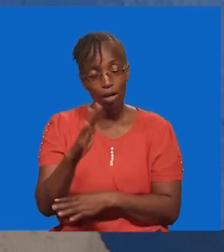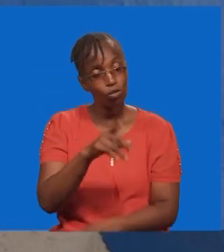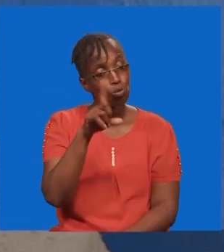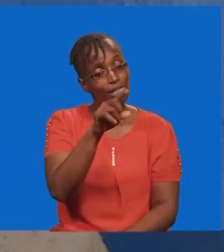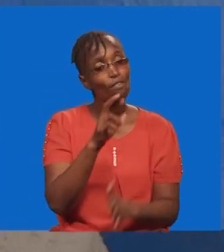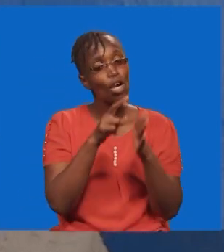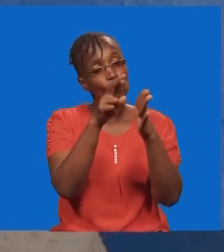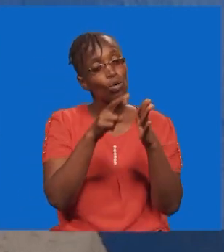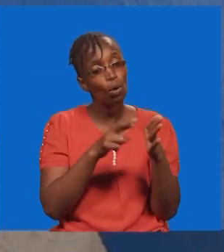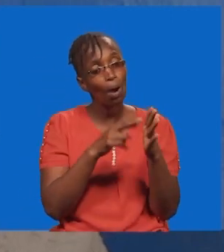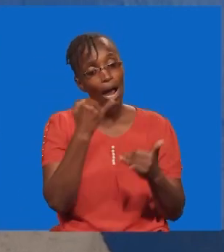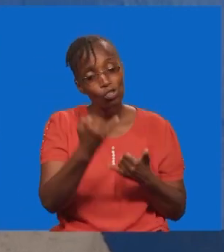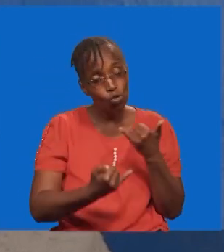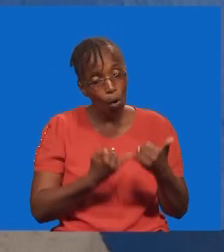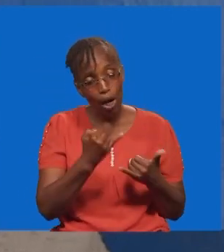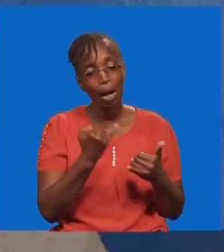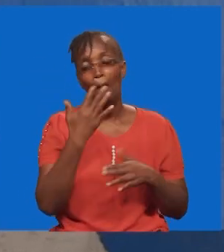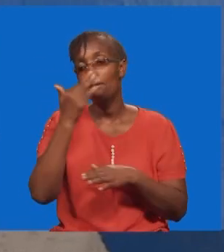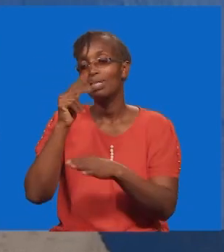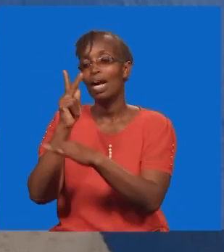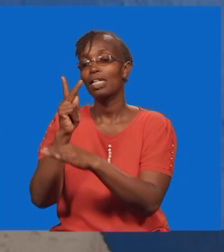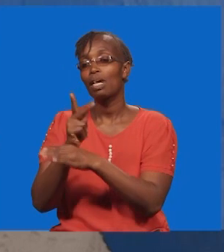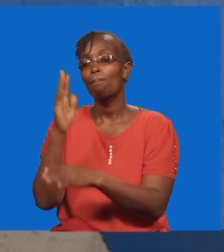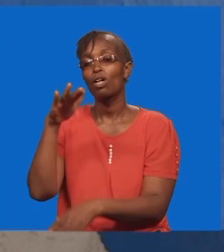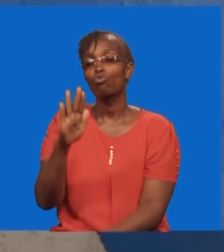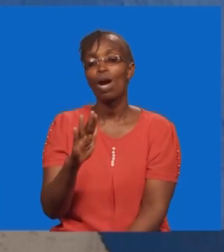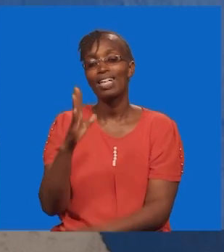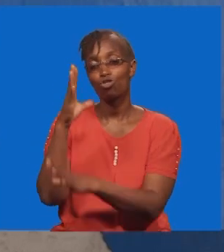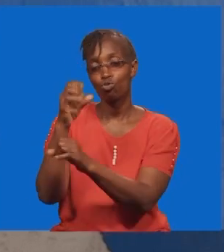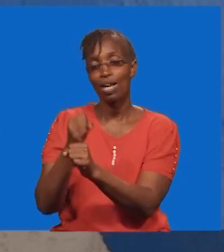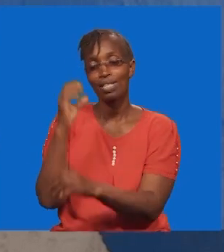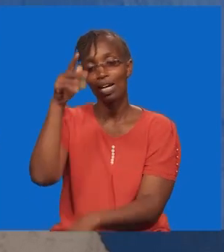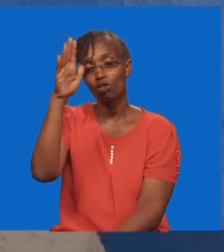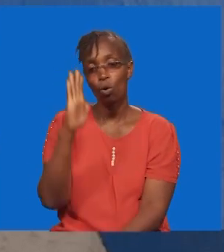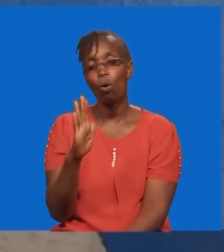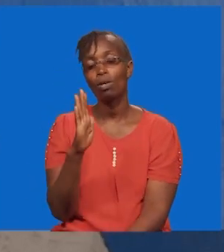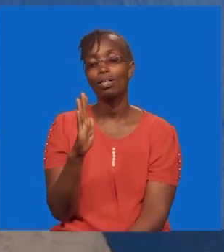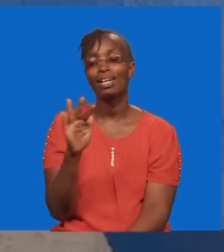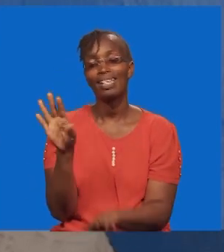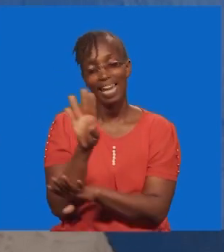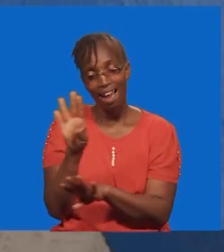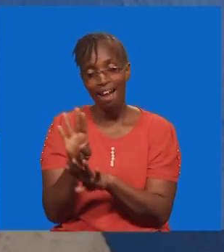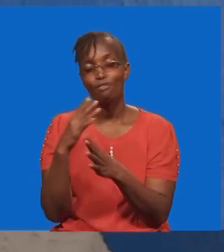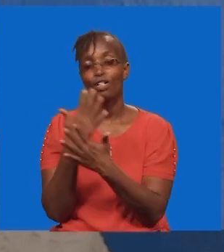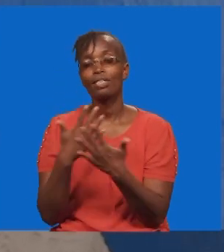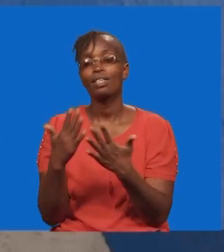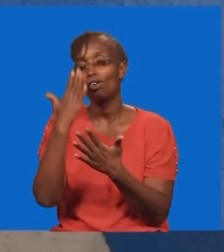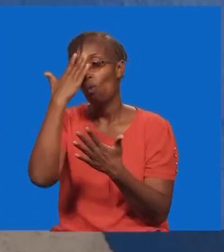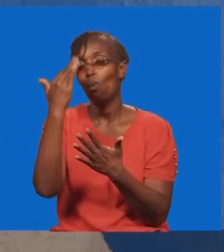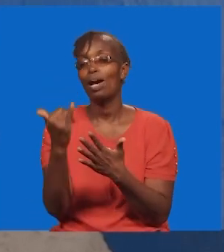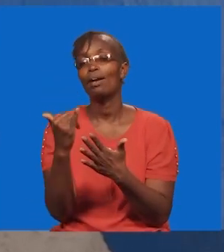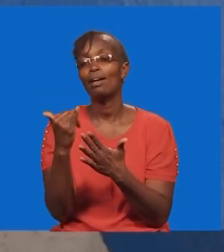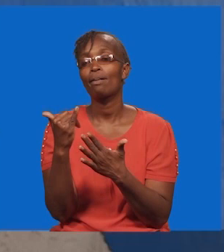furaa ya subu ya leo. Weka mawazo yako kwa mungu. Na umtumainie kwa kila njambo.